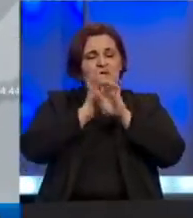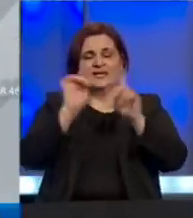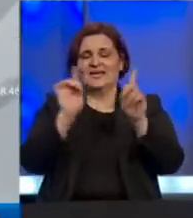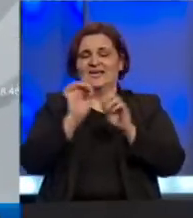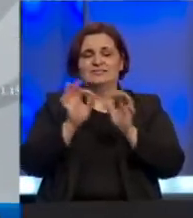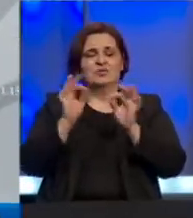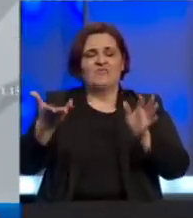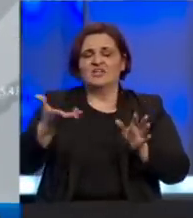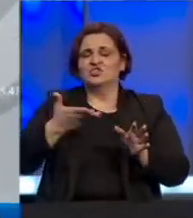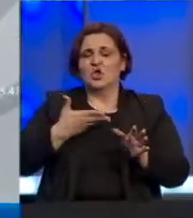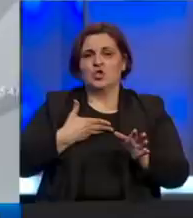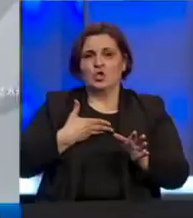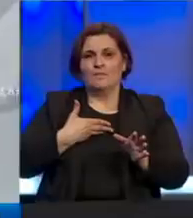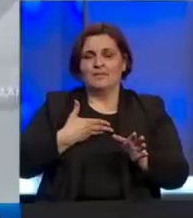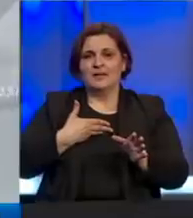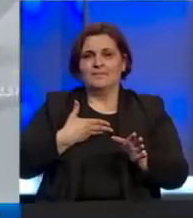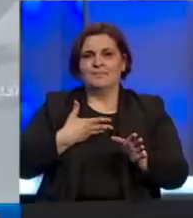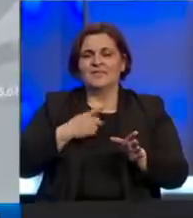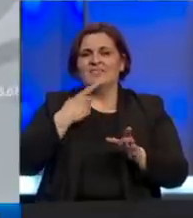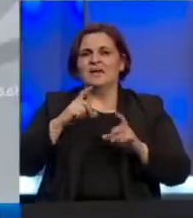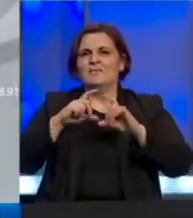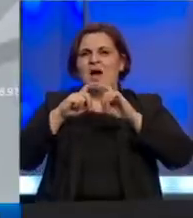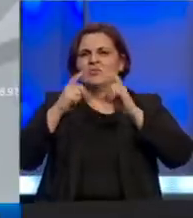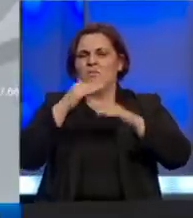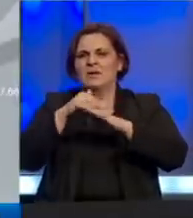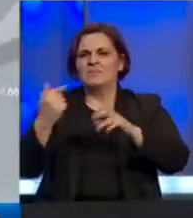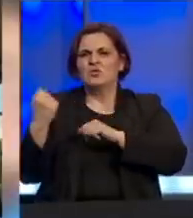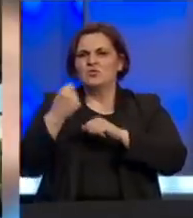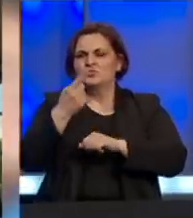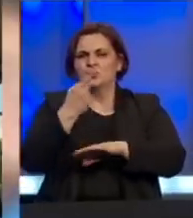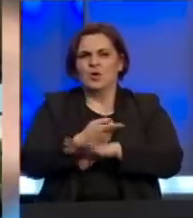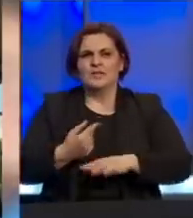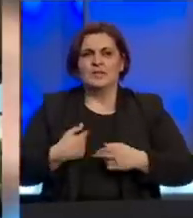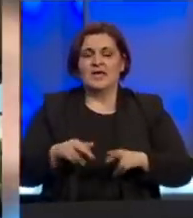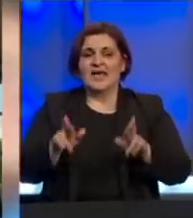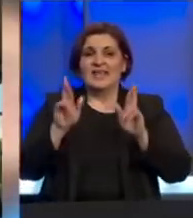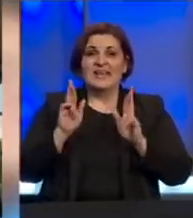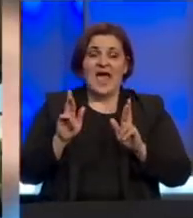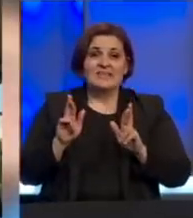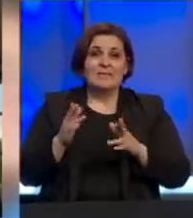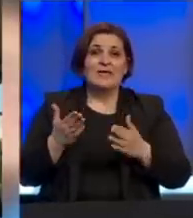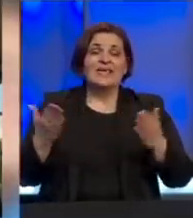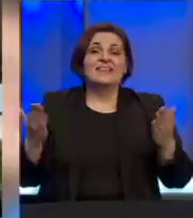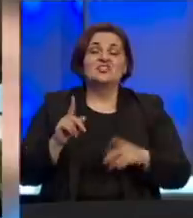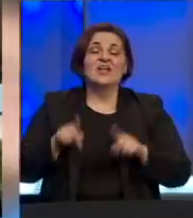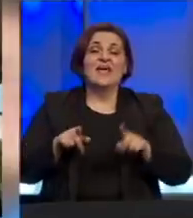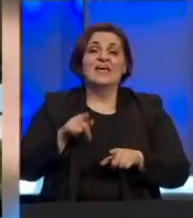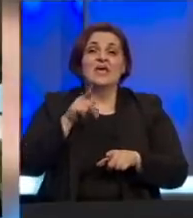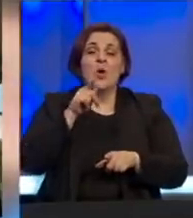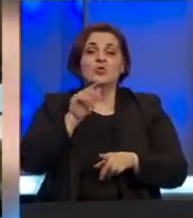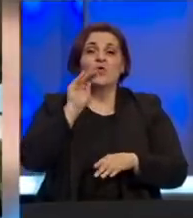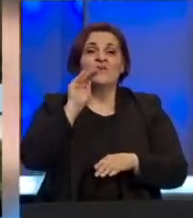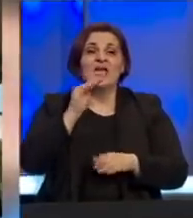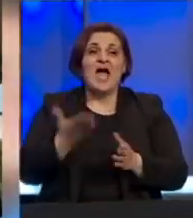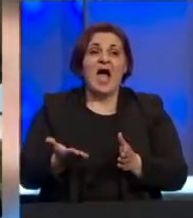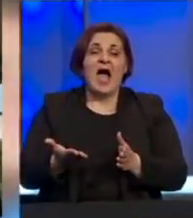zvančno dobili treba dom da donese tu potrutniju odluku Ja se nadam da će bar neki od ovih apela